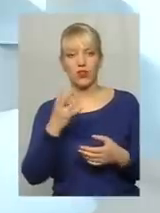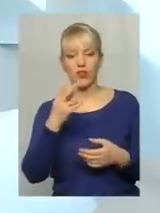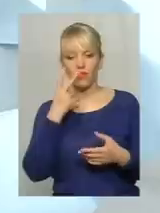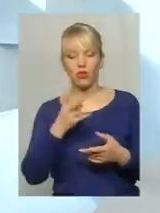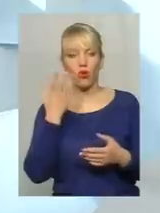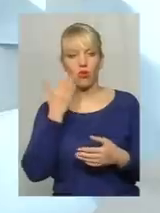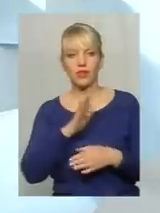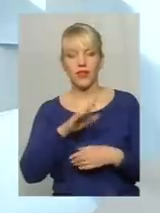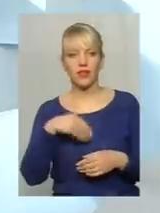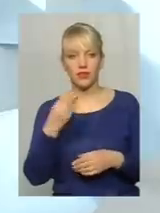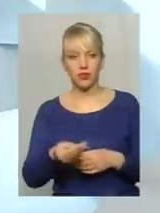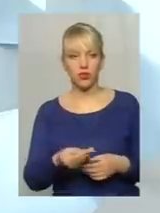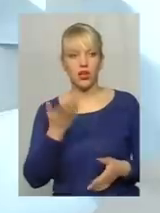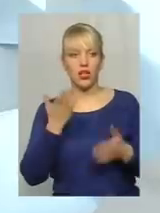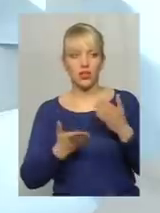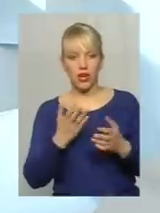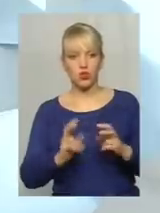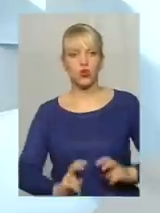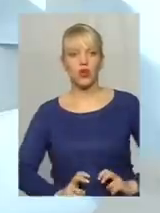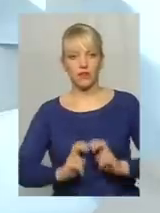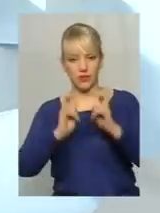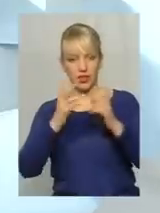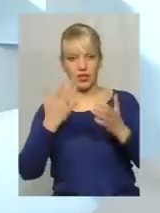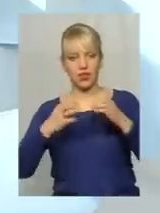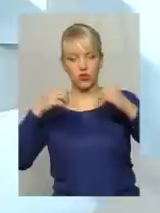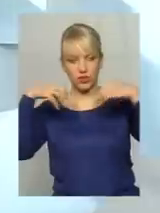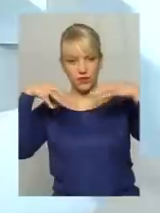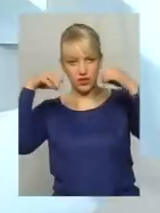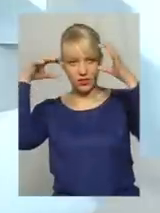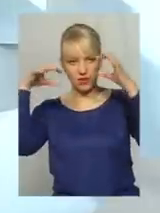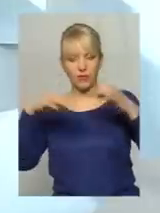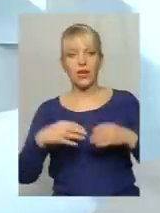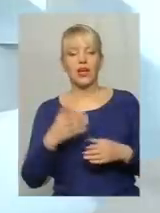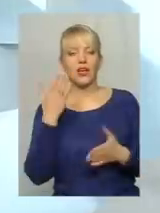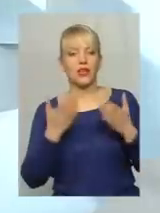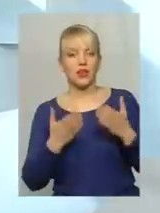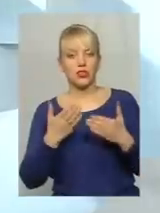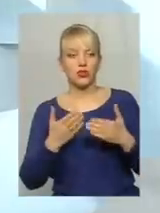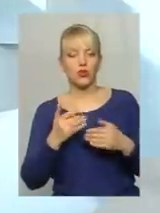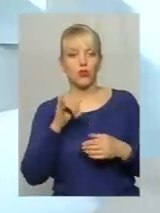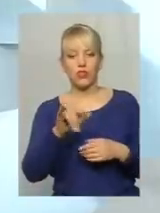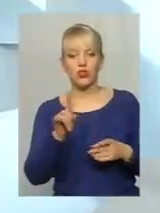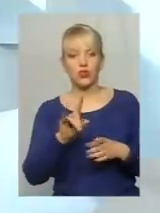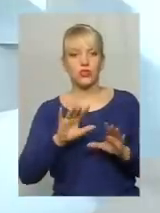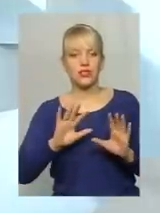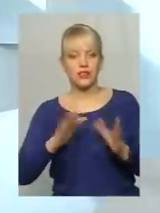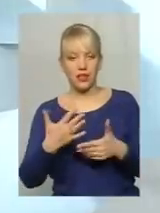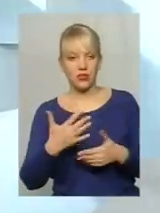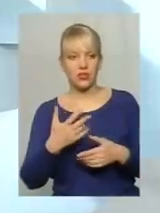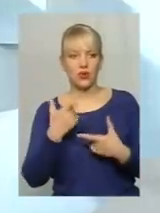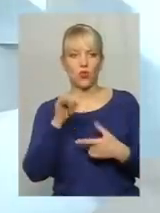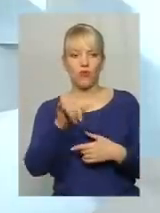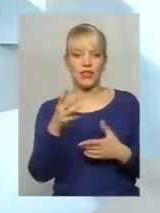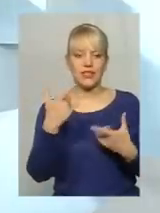надають. Якщо їздять ліфти, якщо світиться світло в під'їзді, якщо у вас щось сталося, десь щось